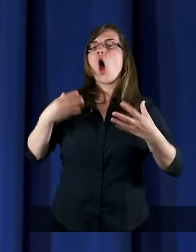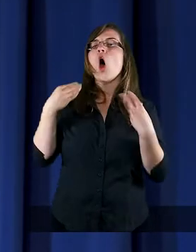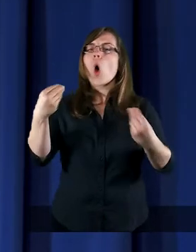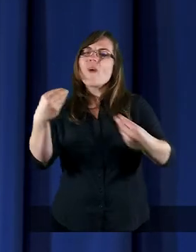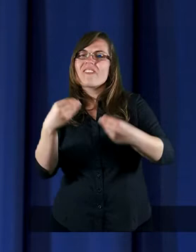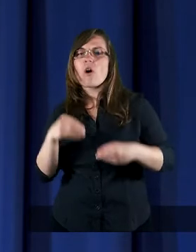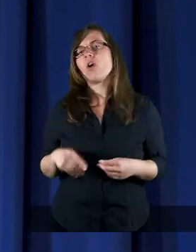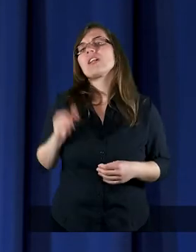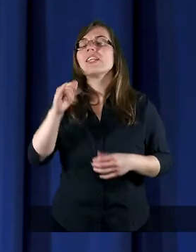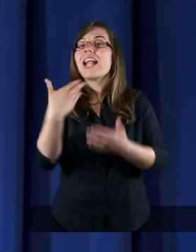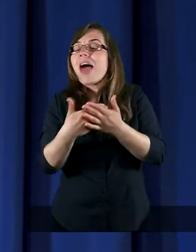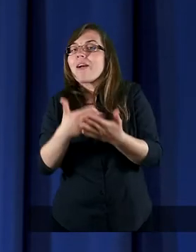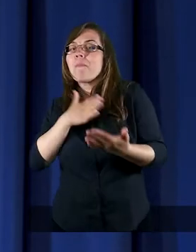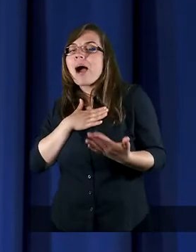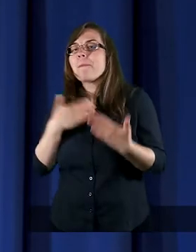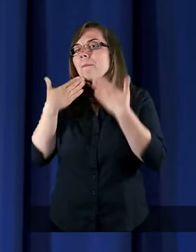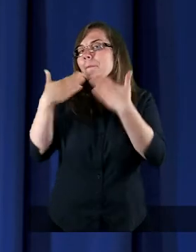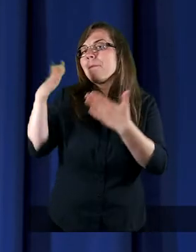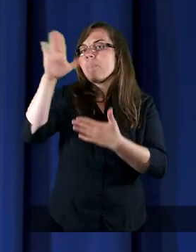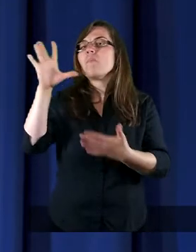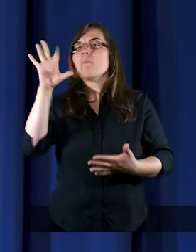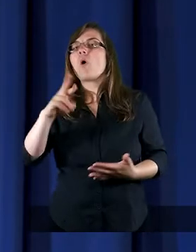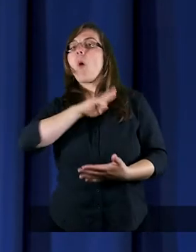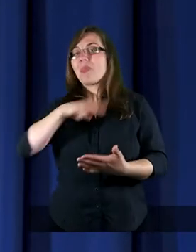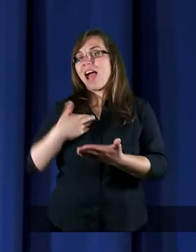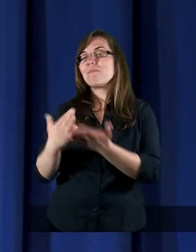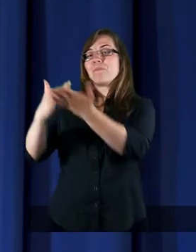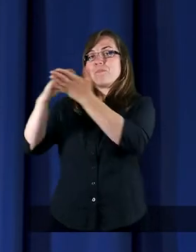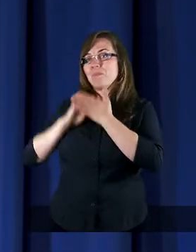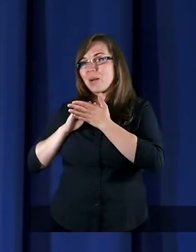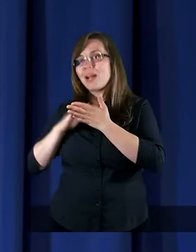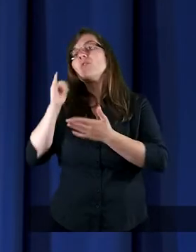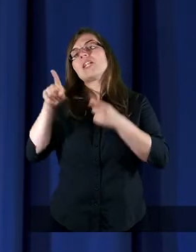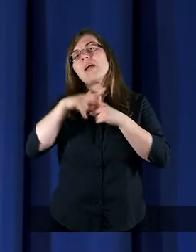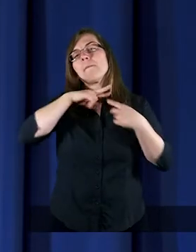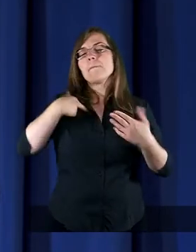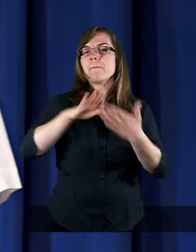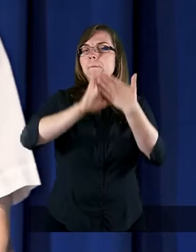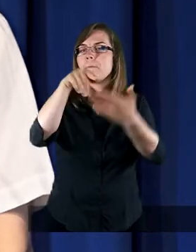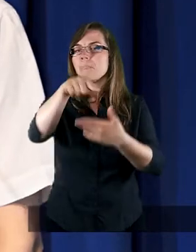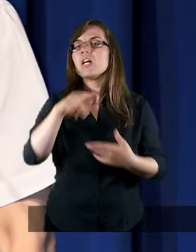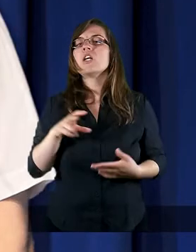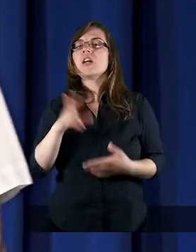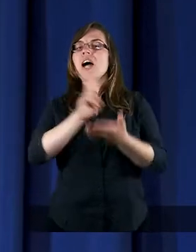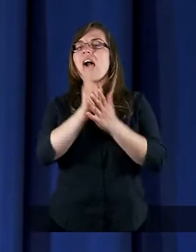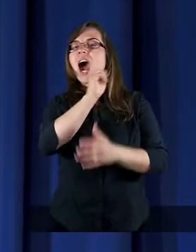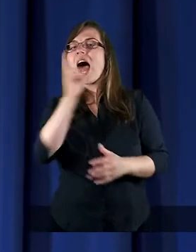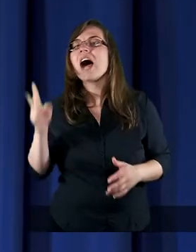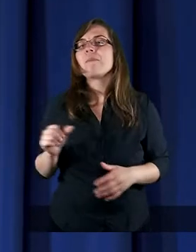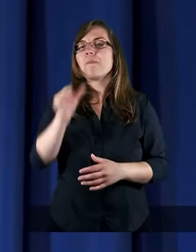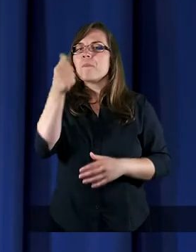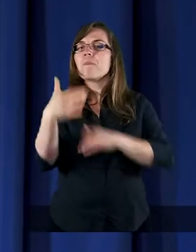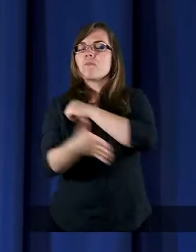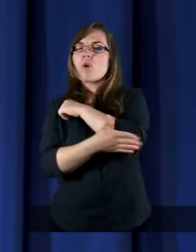Dlatego mamy przebaczać. Bo nam wybaczono. A wszystko zaczyna się od tego pierwszego,